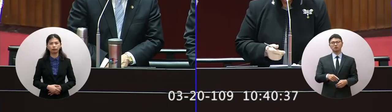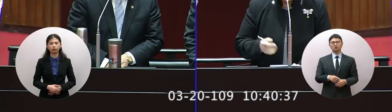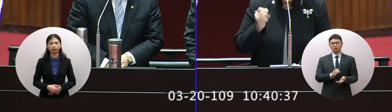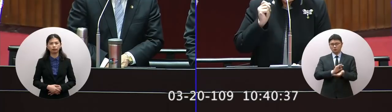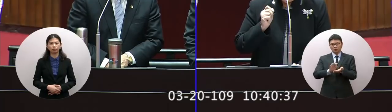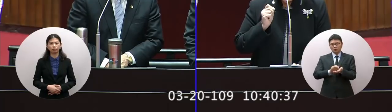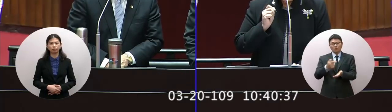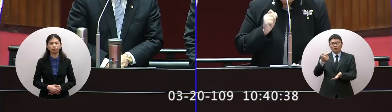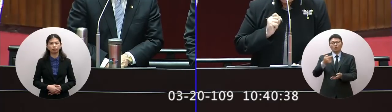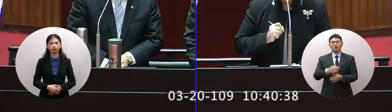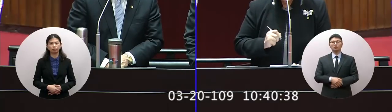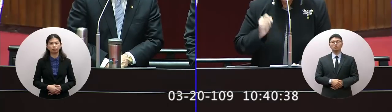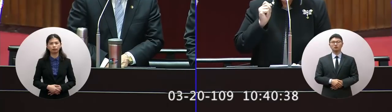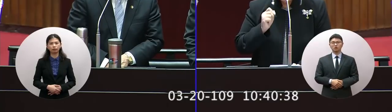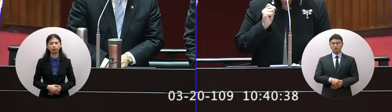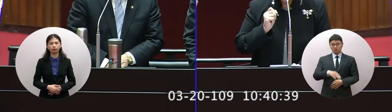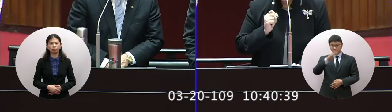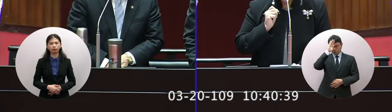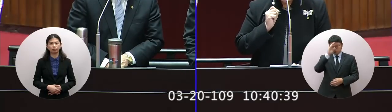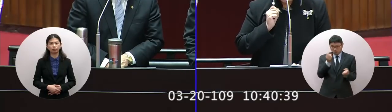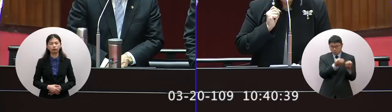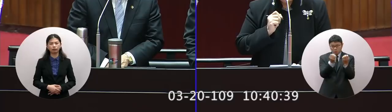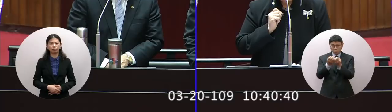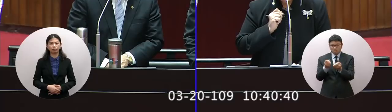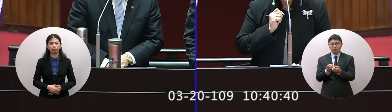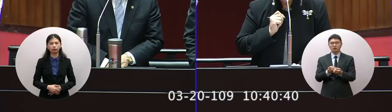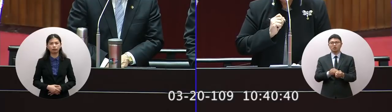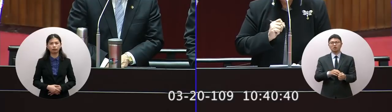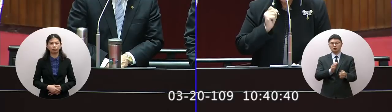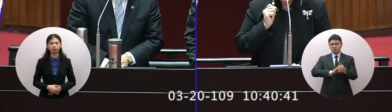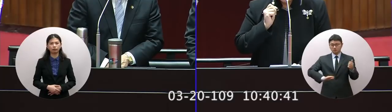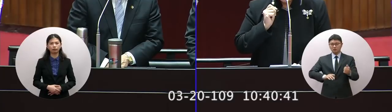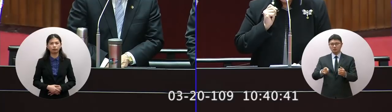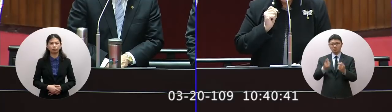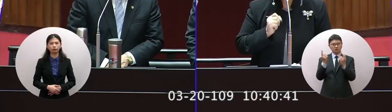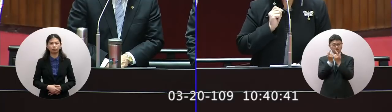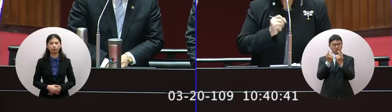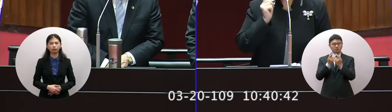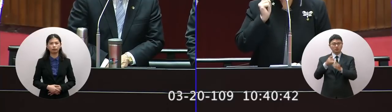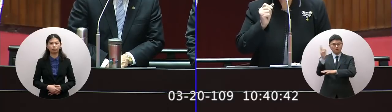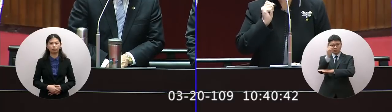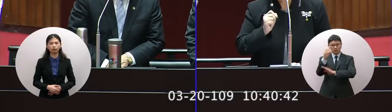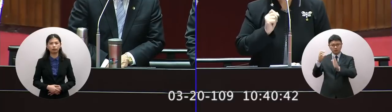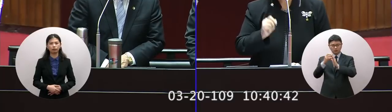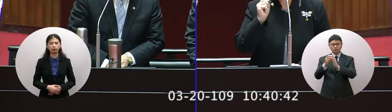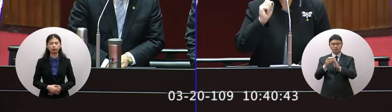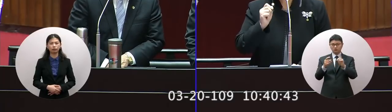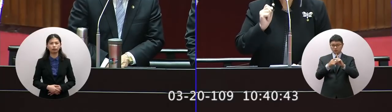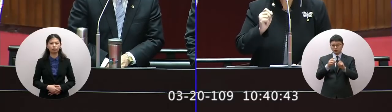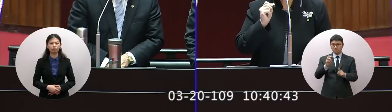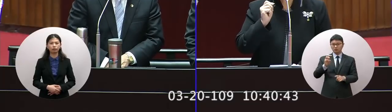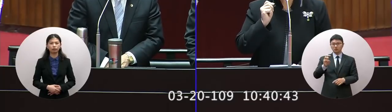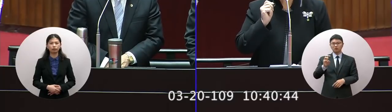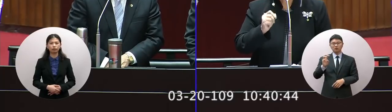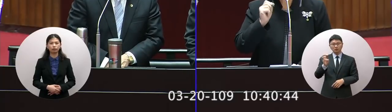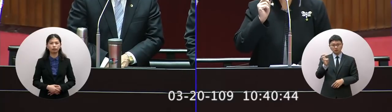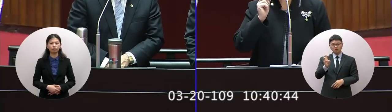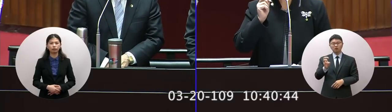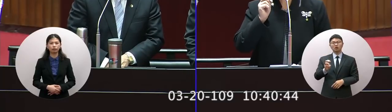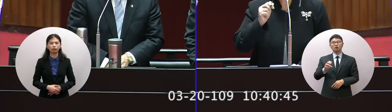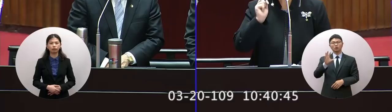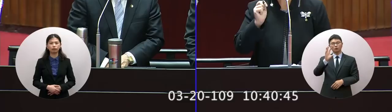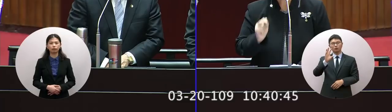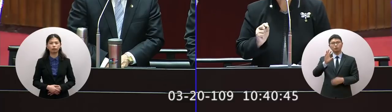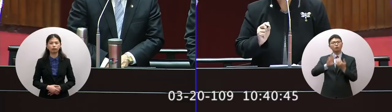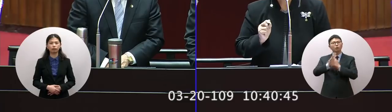舉例來講我們疫情爆發的時候影響台北消防局擔心三十萬外科外